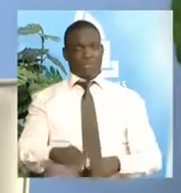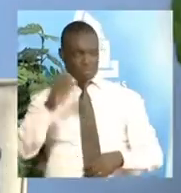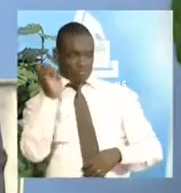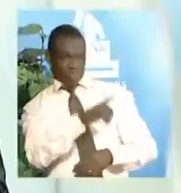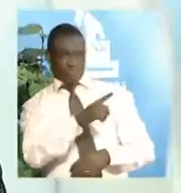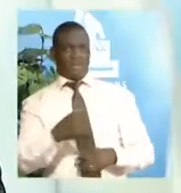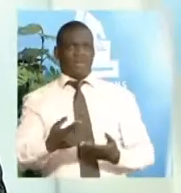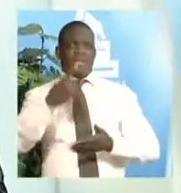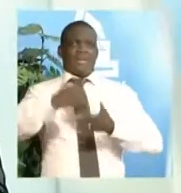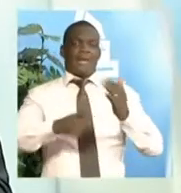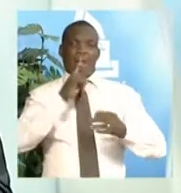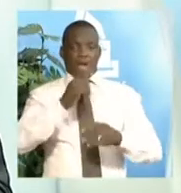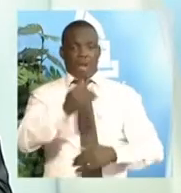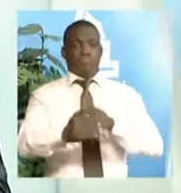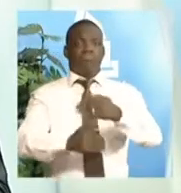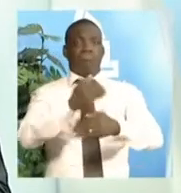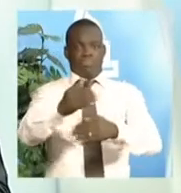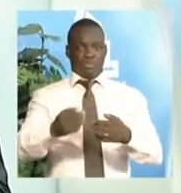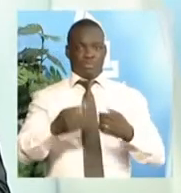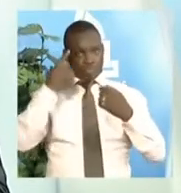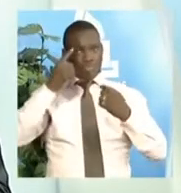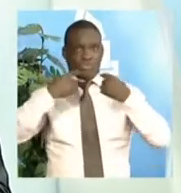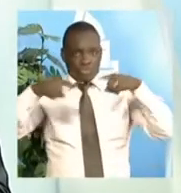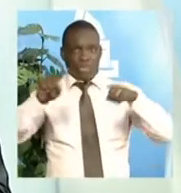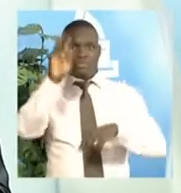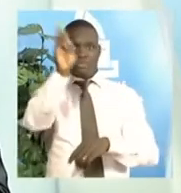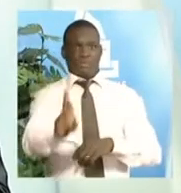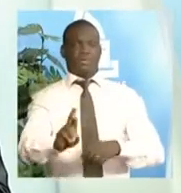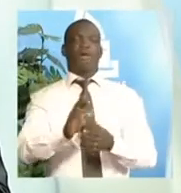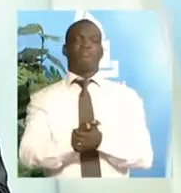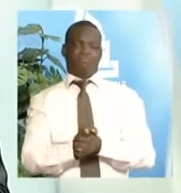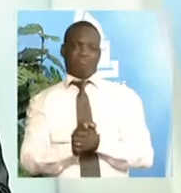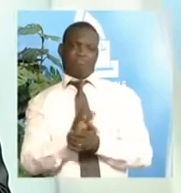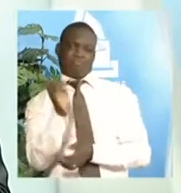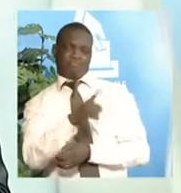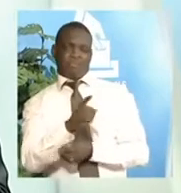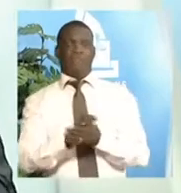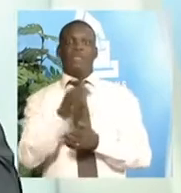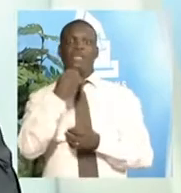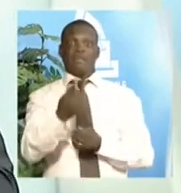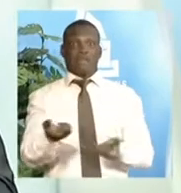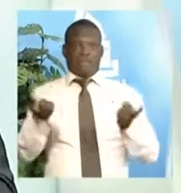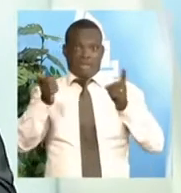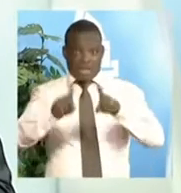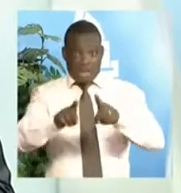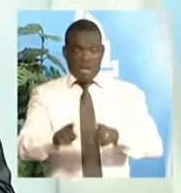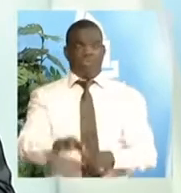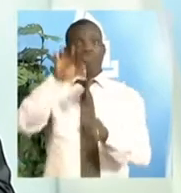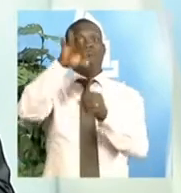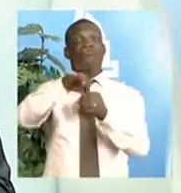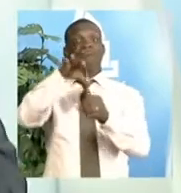résultats ? Alors, la procédure de proclamation des résultats est la suivante. Lorsque l'on a fini de voter,